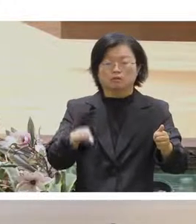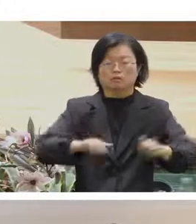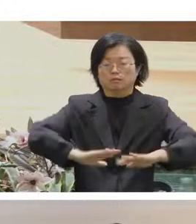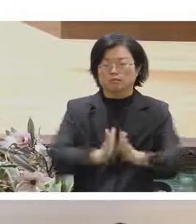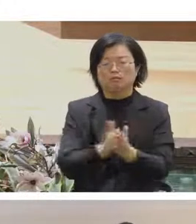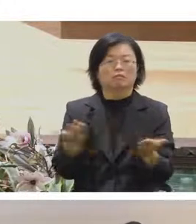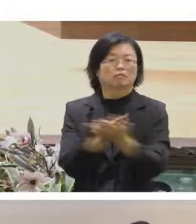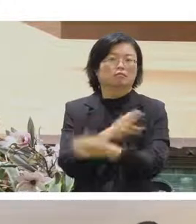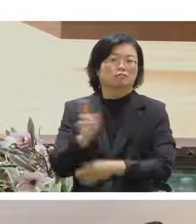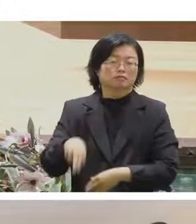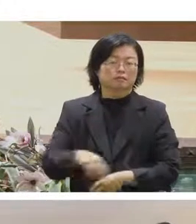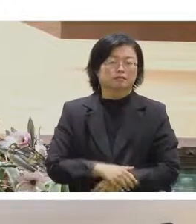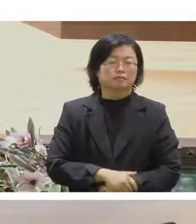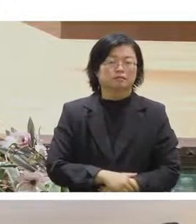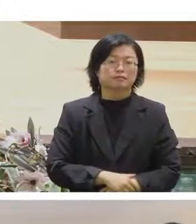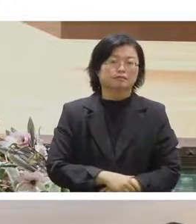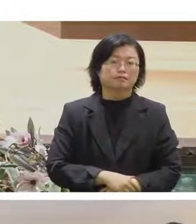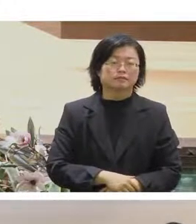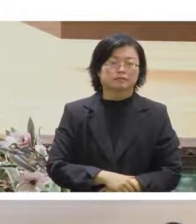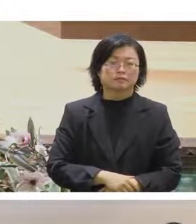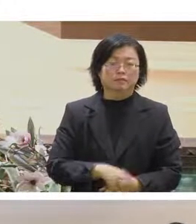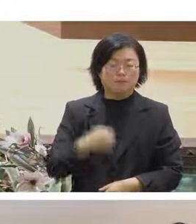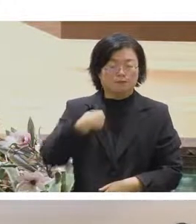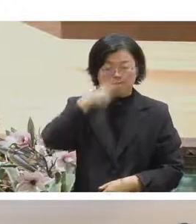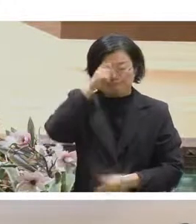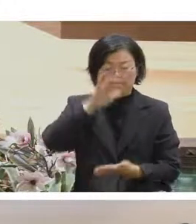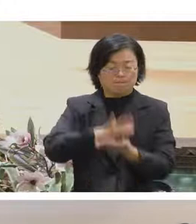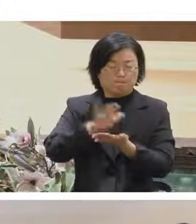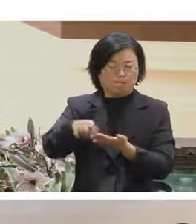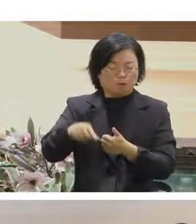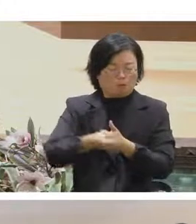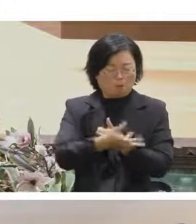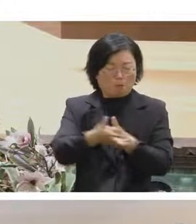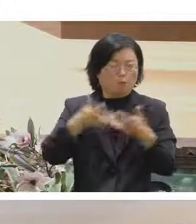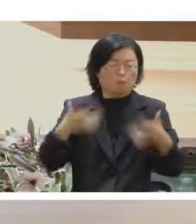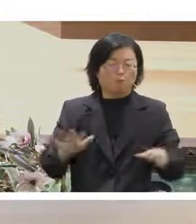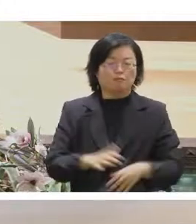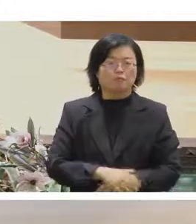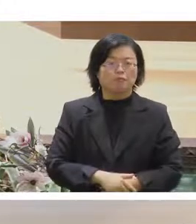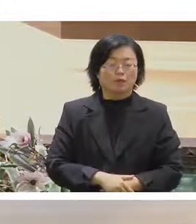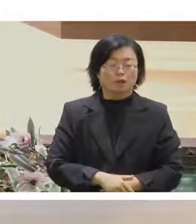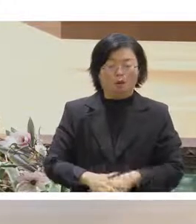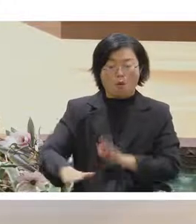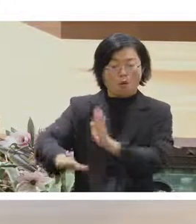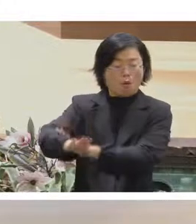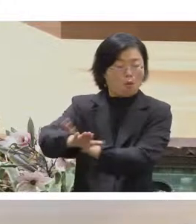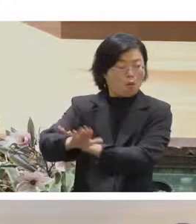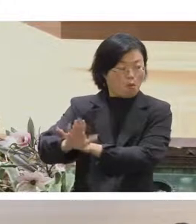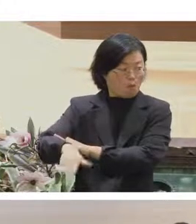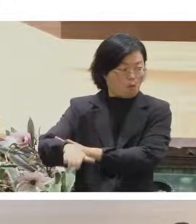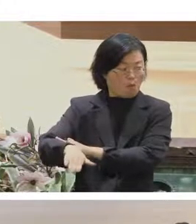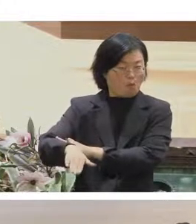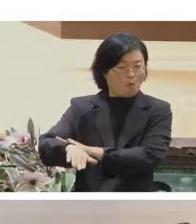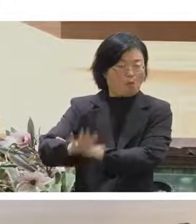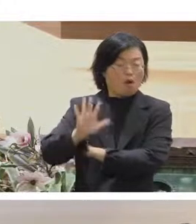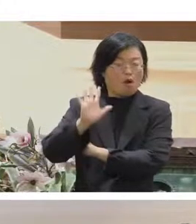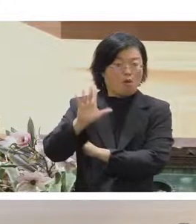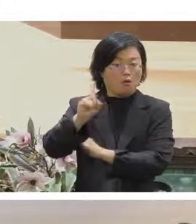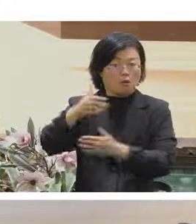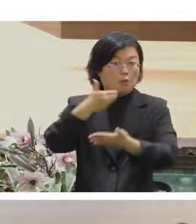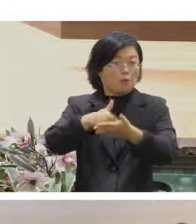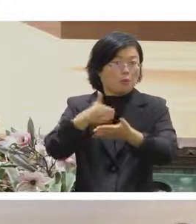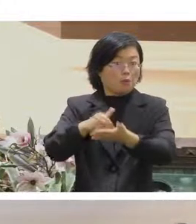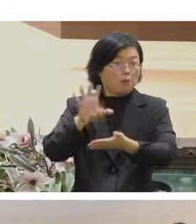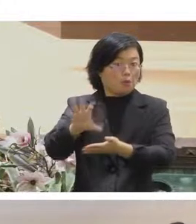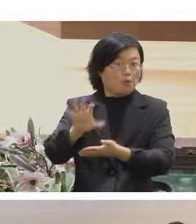了這是我們希望可以最後之後可以進行的功能另外如果看右下角會看到這邊有一個Ronnie然後它上面有一個圖